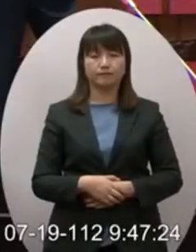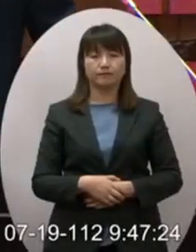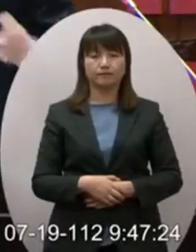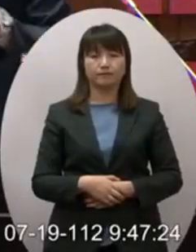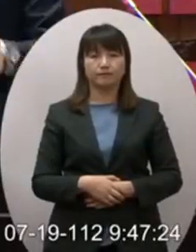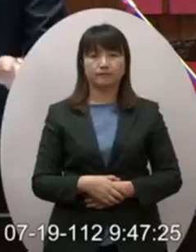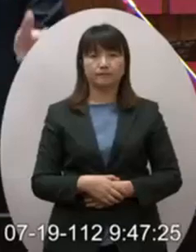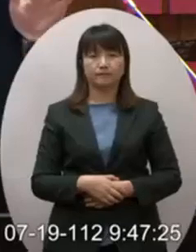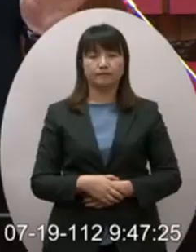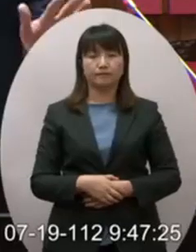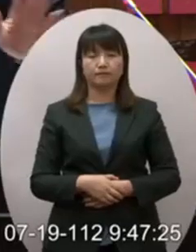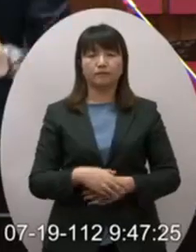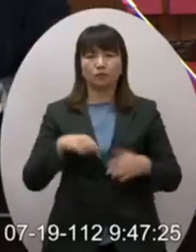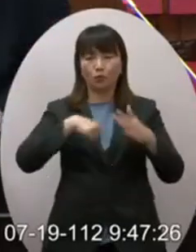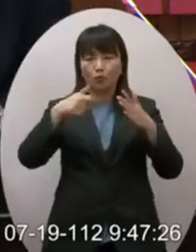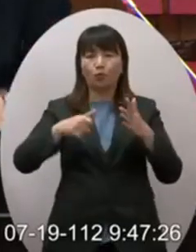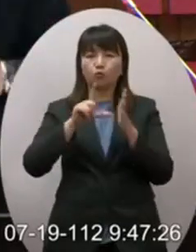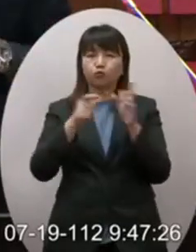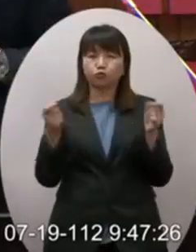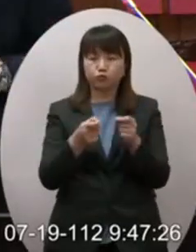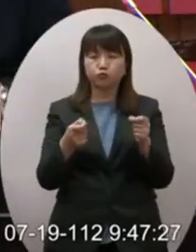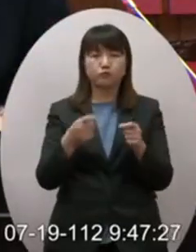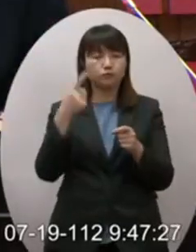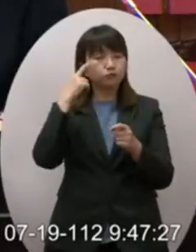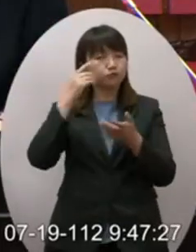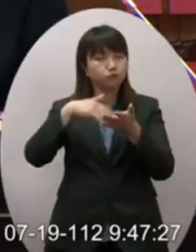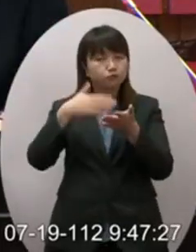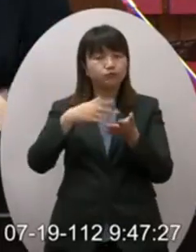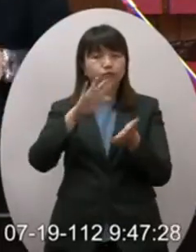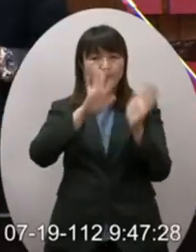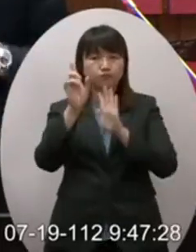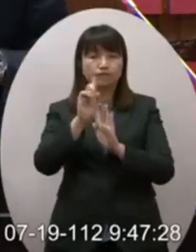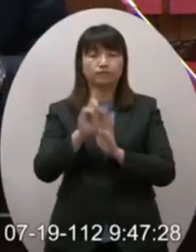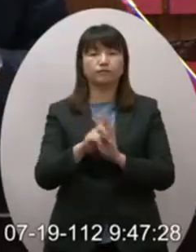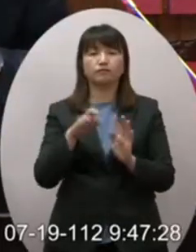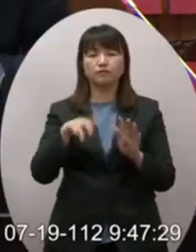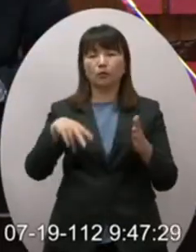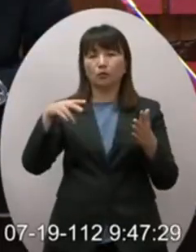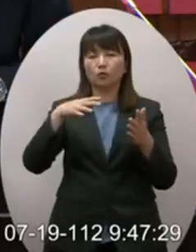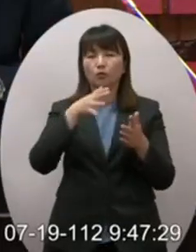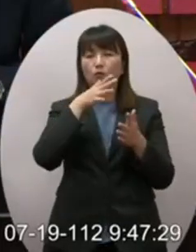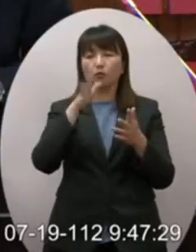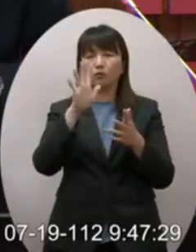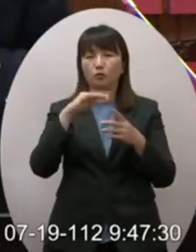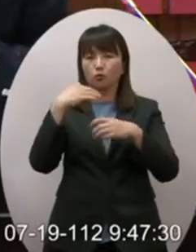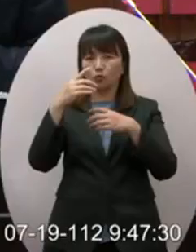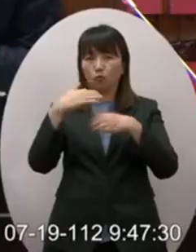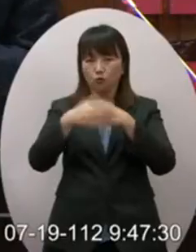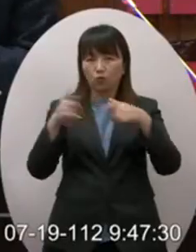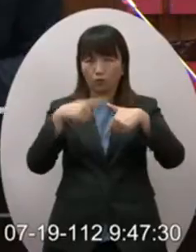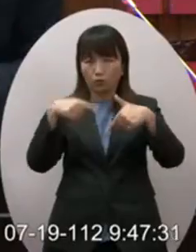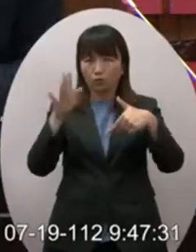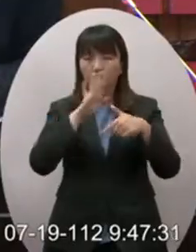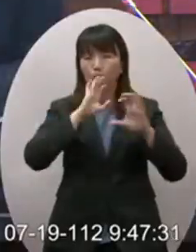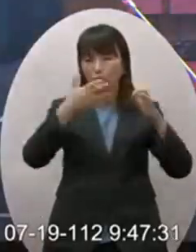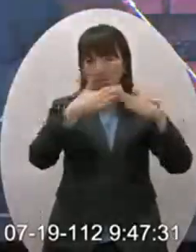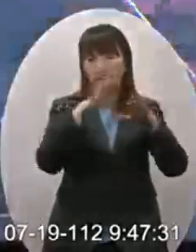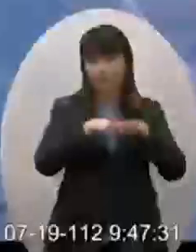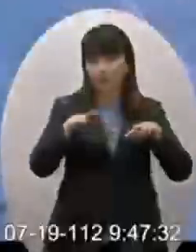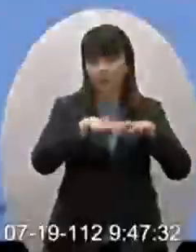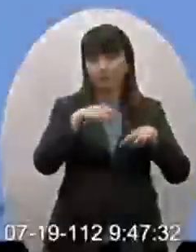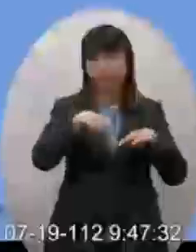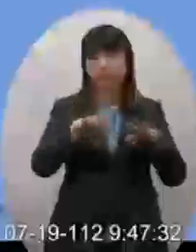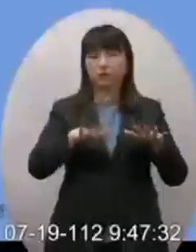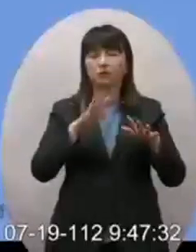重組院長不要浪費時間我們來聽一下他講的他說我們先不要講全球化我們先講國家安全